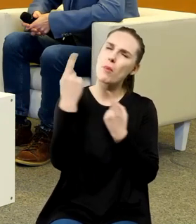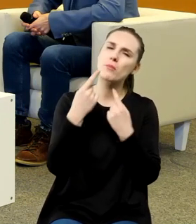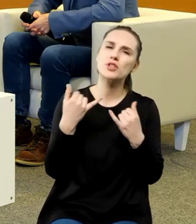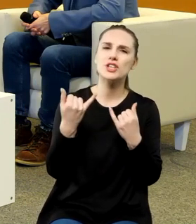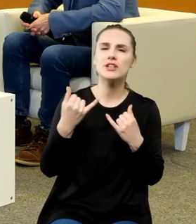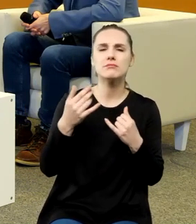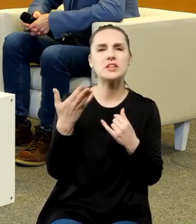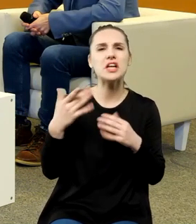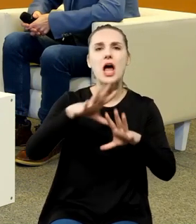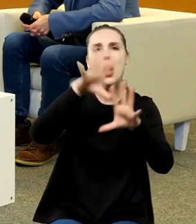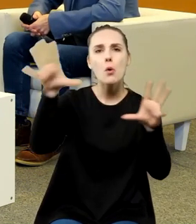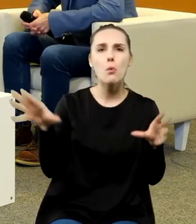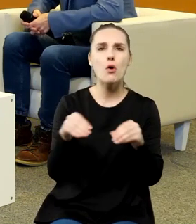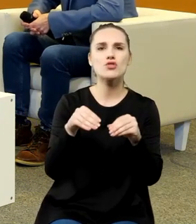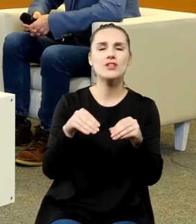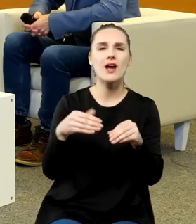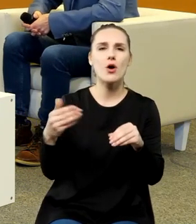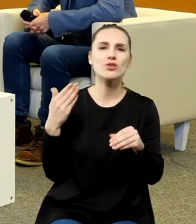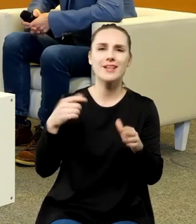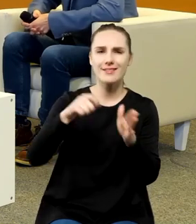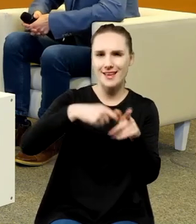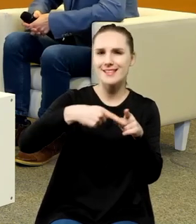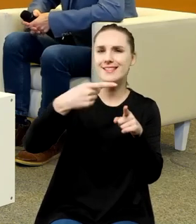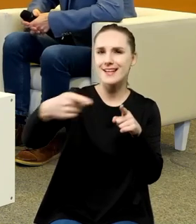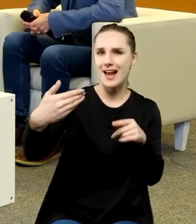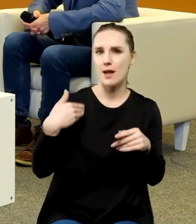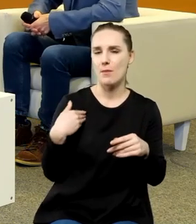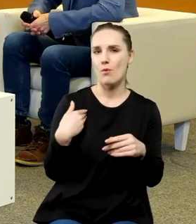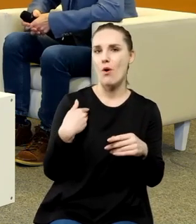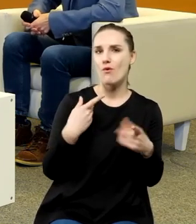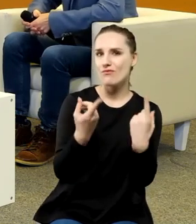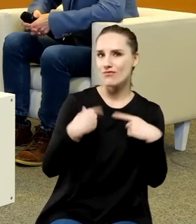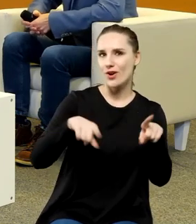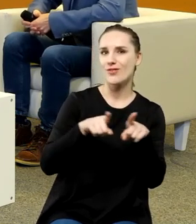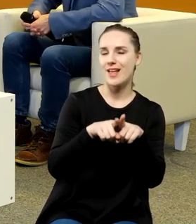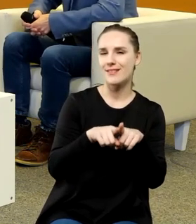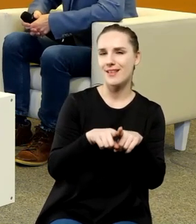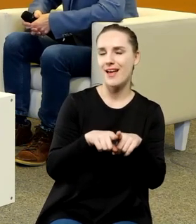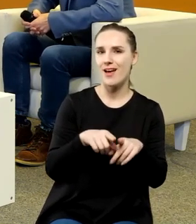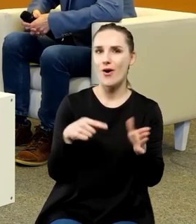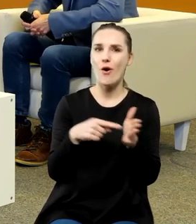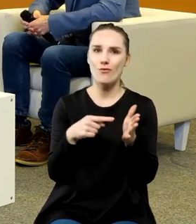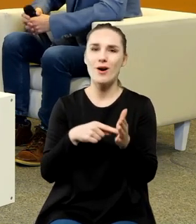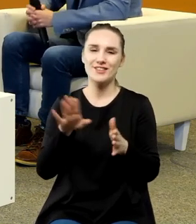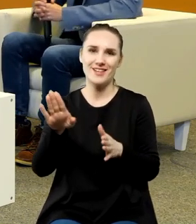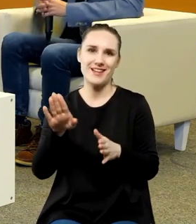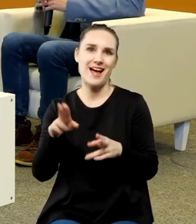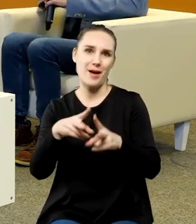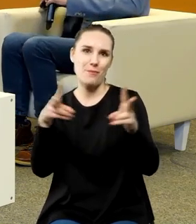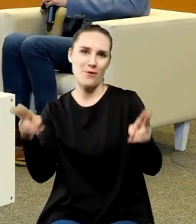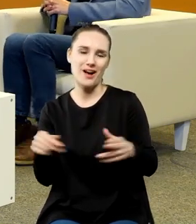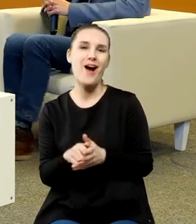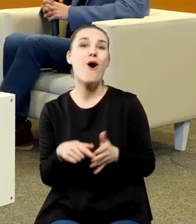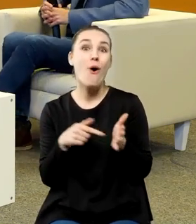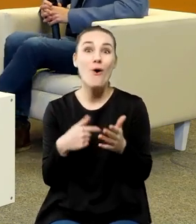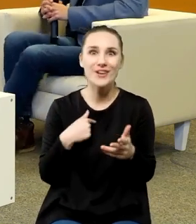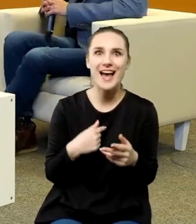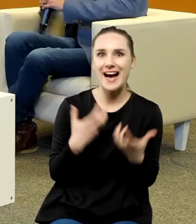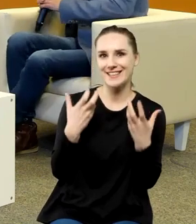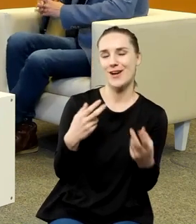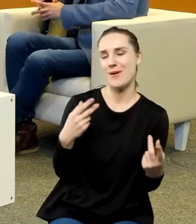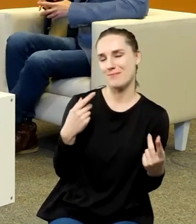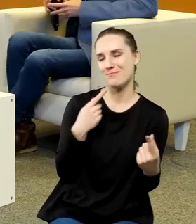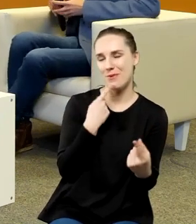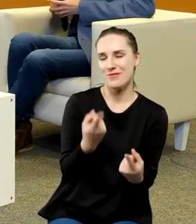seriali historycznych zostało wyprodukowanych właśnie dotyczących tej to samo chciałam powiedzieć to znaczy Kopernik żył